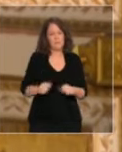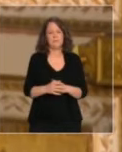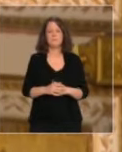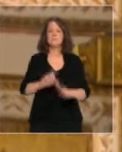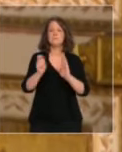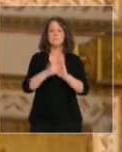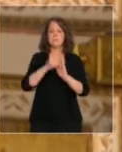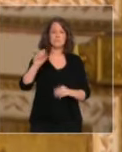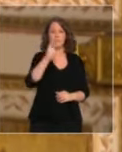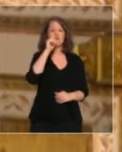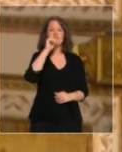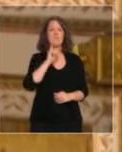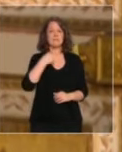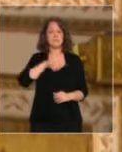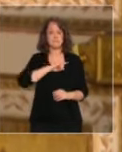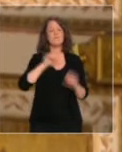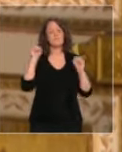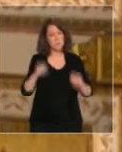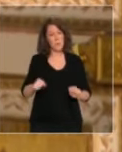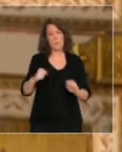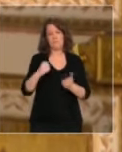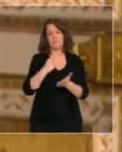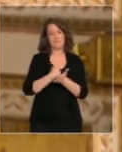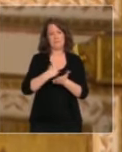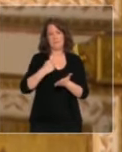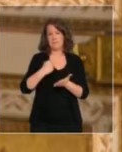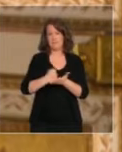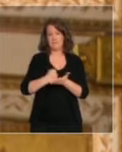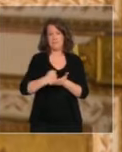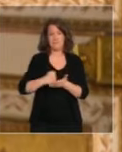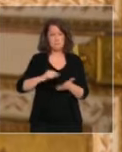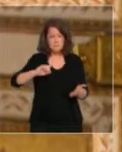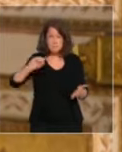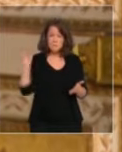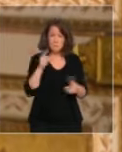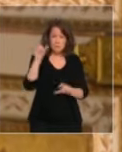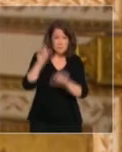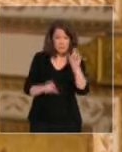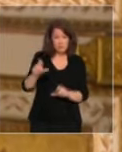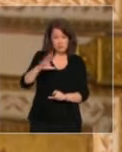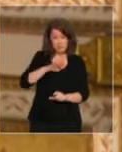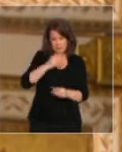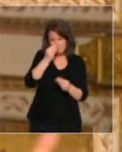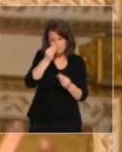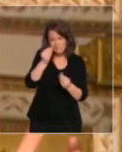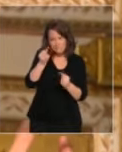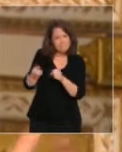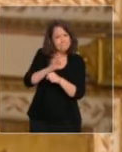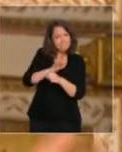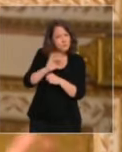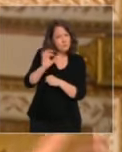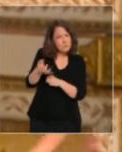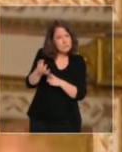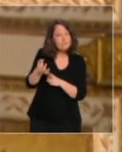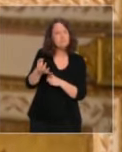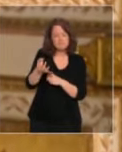nous serons en capacité de tester toute personne présentant des symptômes. Nous n'allons pas tester toutes les